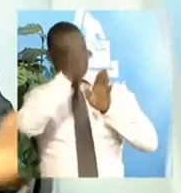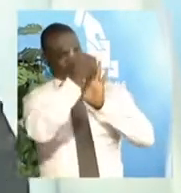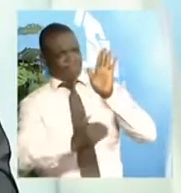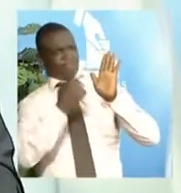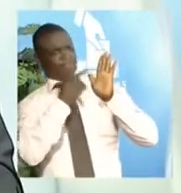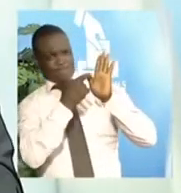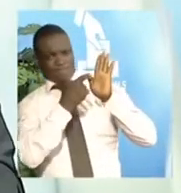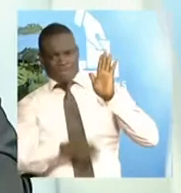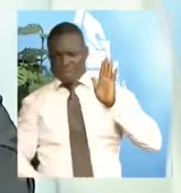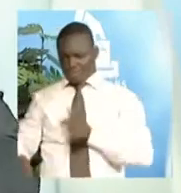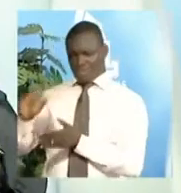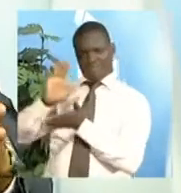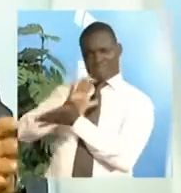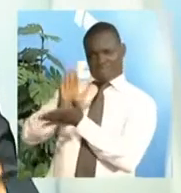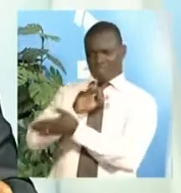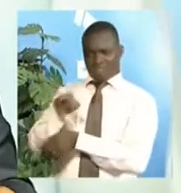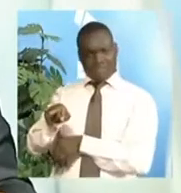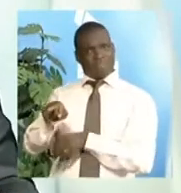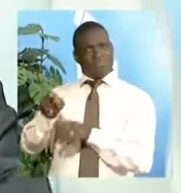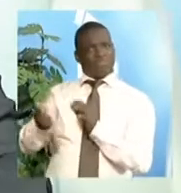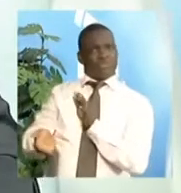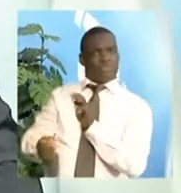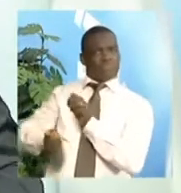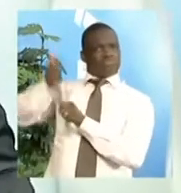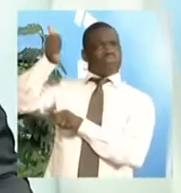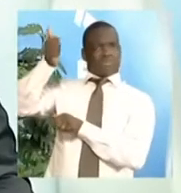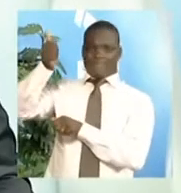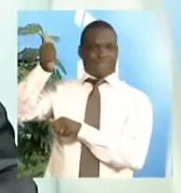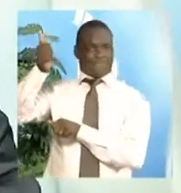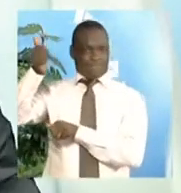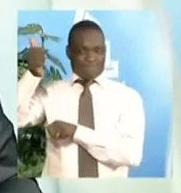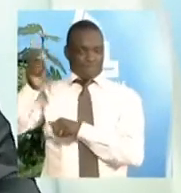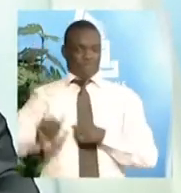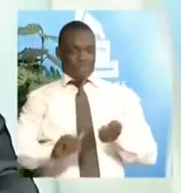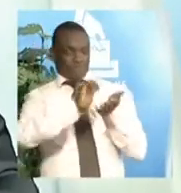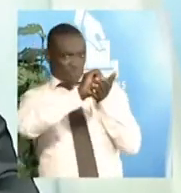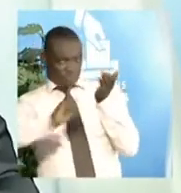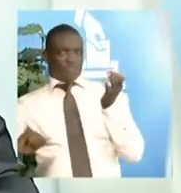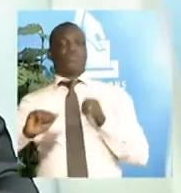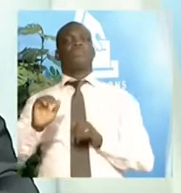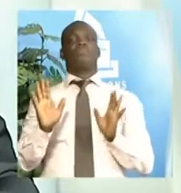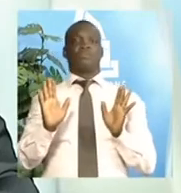on tire au sort pour ne pas léser qui que ce soit. Mais si la personne est lésée, c'est le sort qu'elle aura voulu.